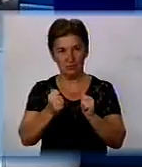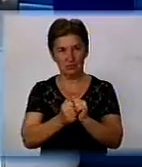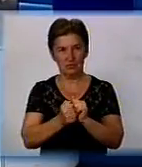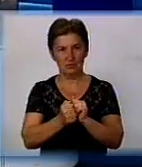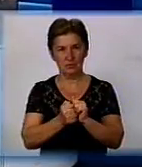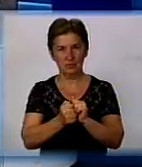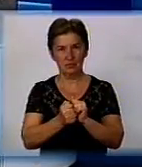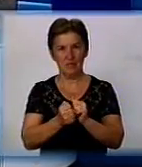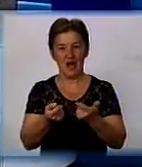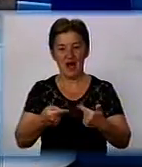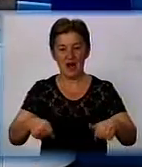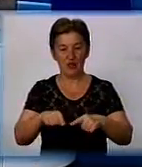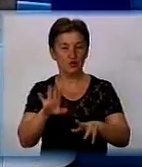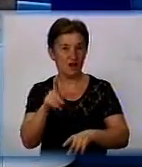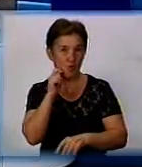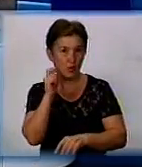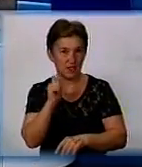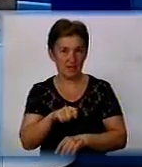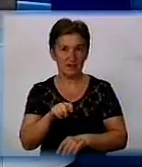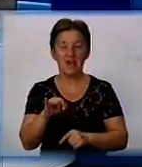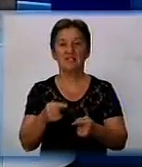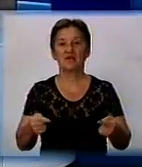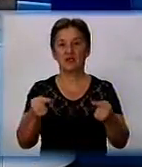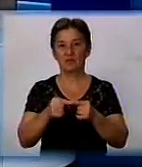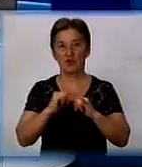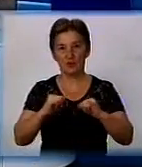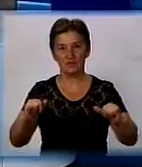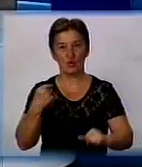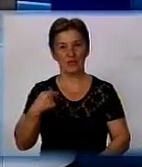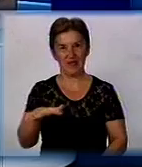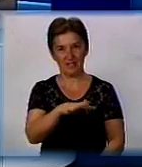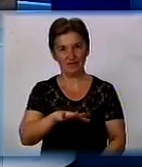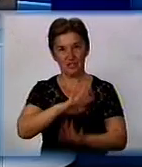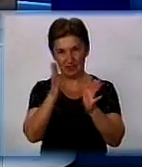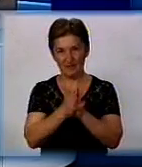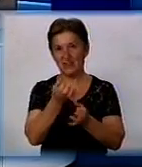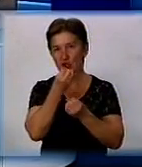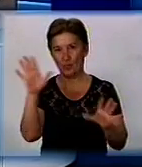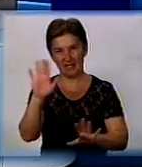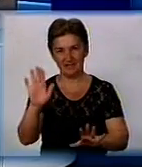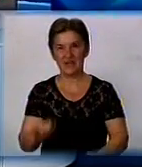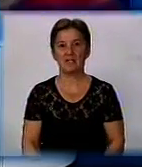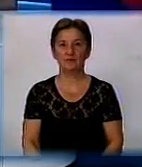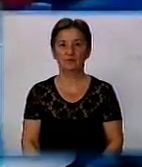галузі в Україні, і, зокрема, її розвитку на Кіровоградщині. На все добре. До свидания.